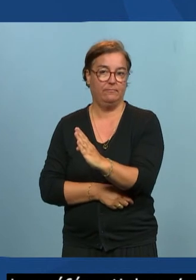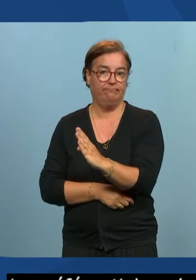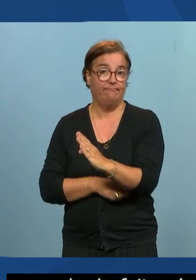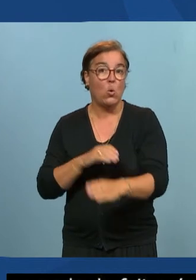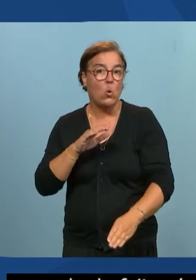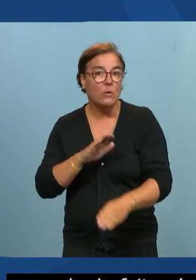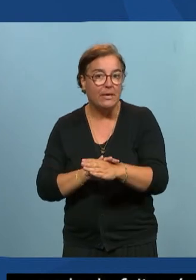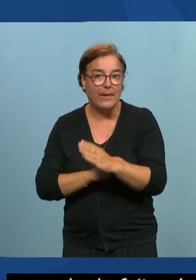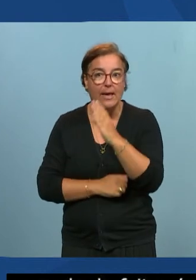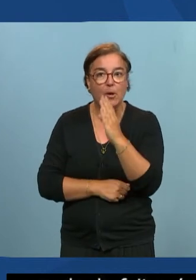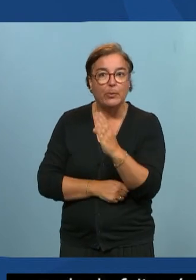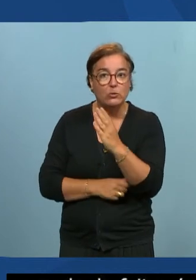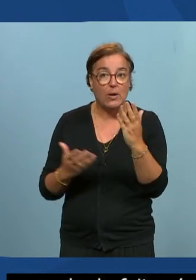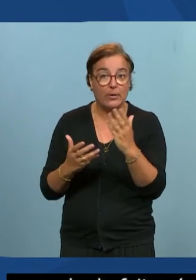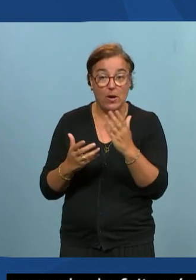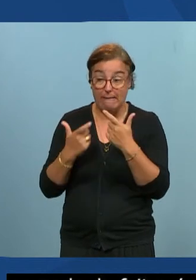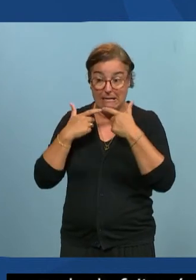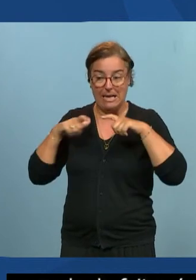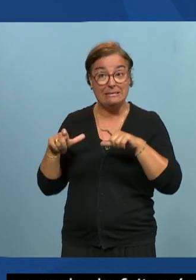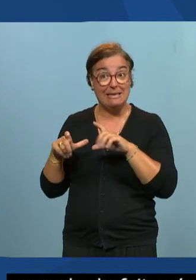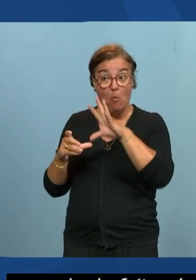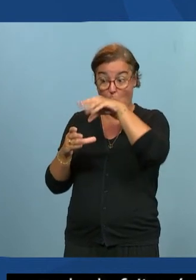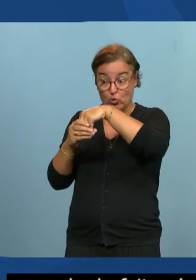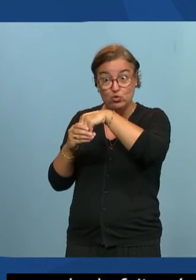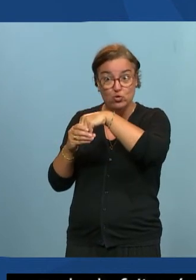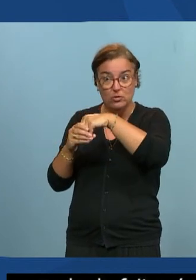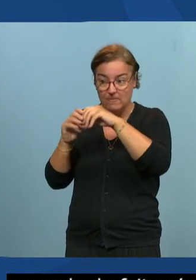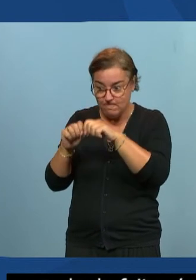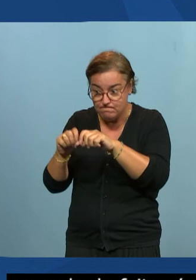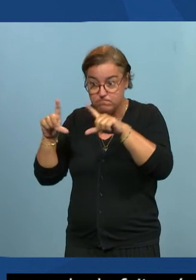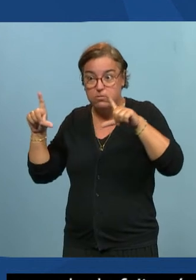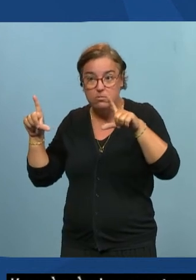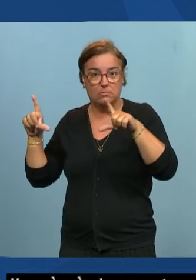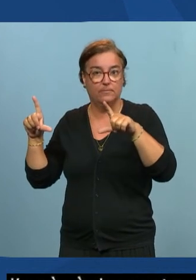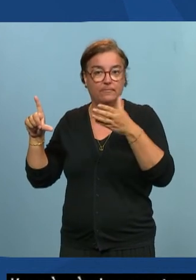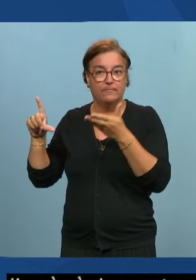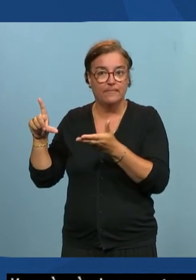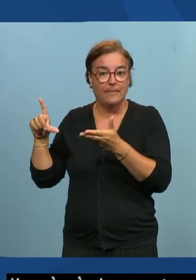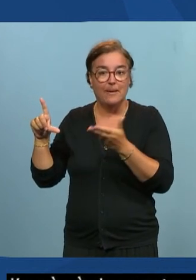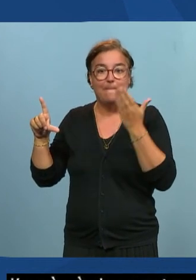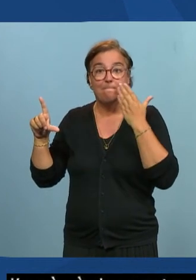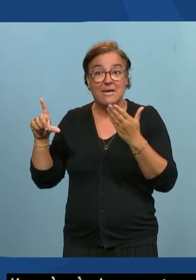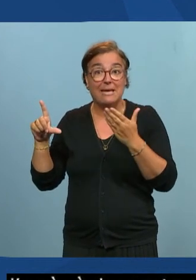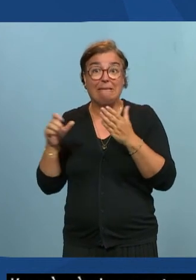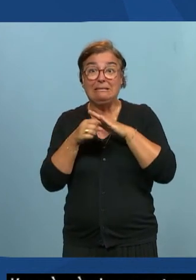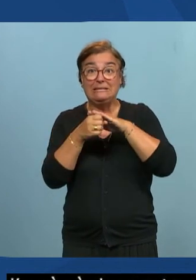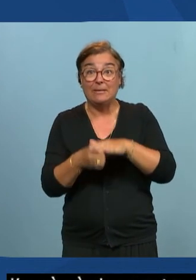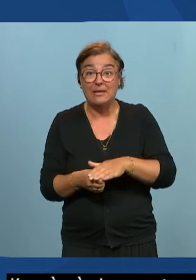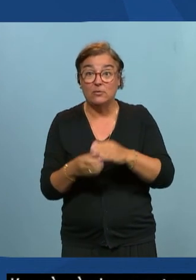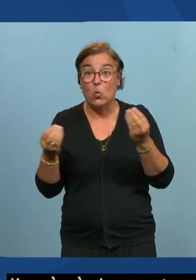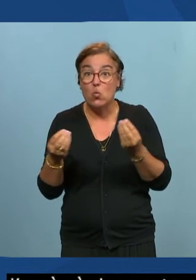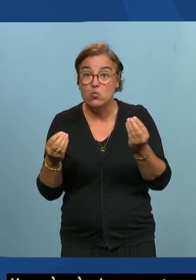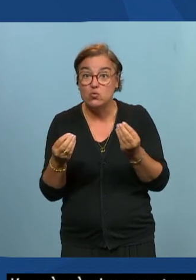permettre l'accès à des contenus et moi j'étends cette notion au service mais dans les deux cas ce qui est discriminant c'est le fait qu